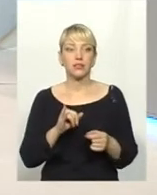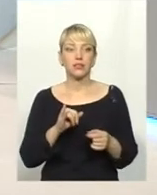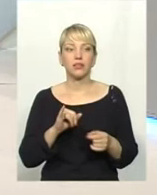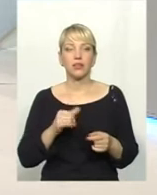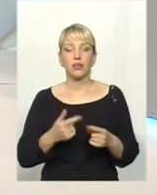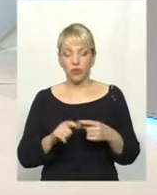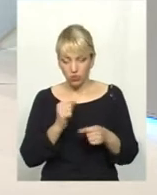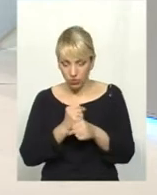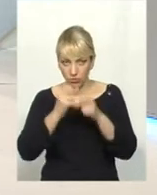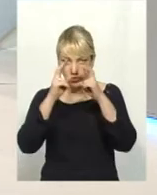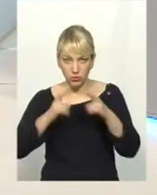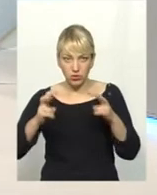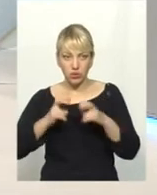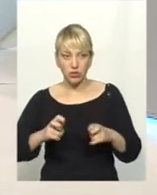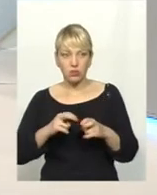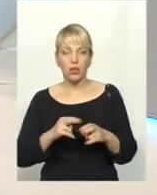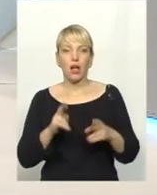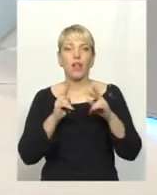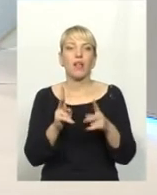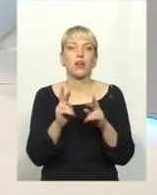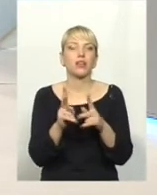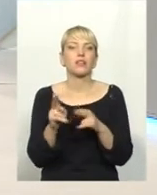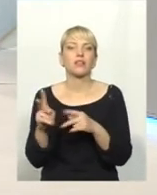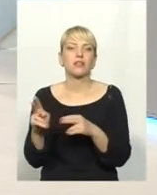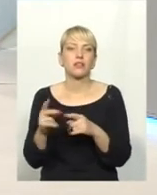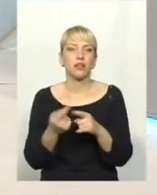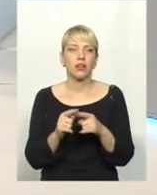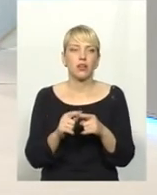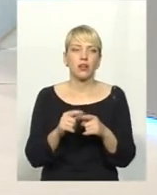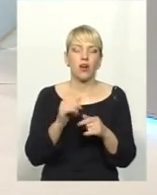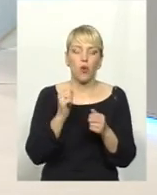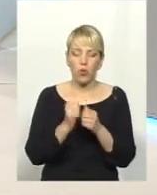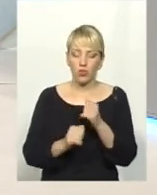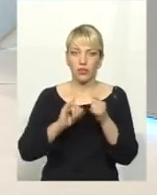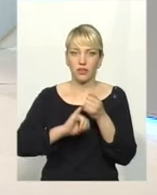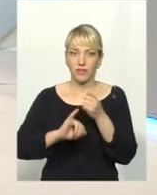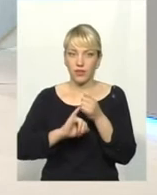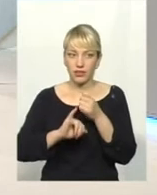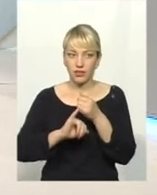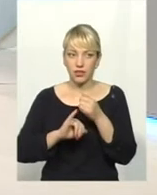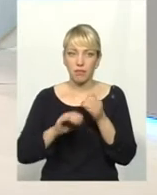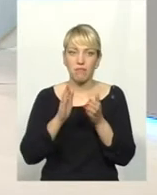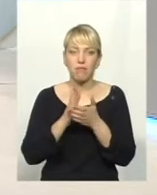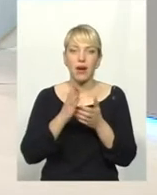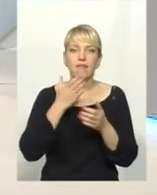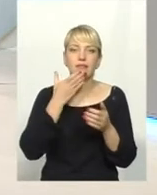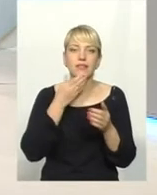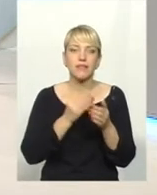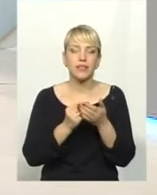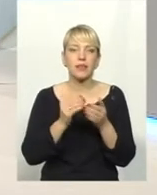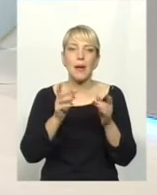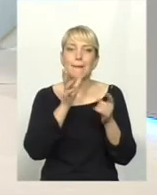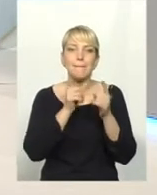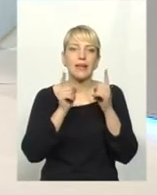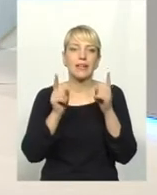застеження, як цього уникнути? Перша, кожна інфекція має свій інкубаційний період, свій темп розвитку і